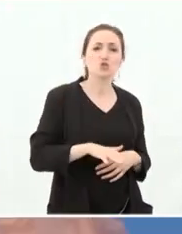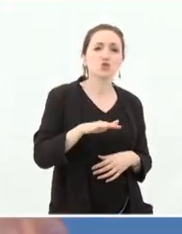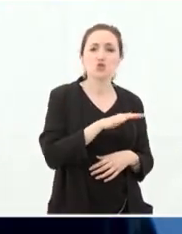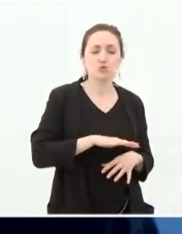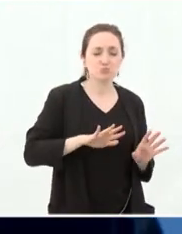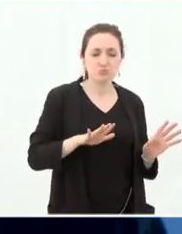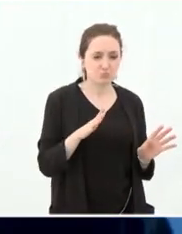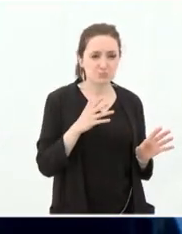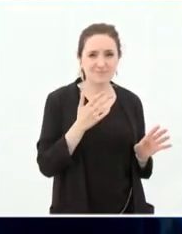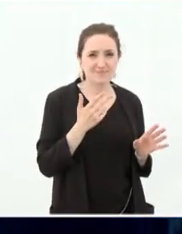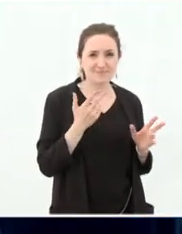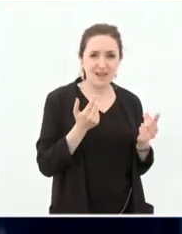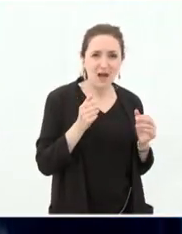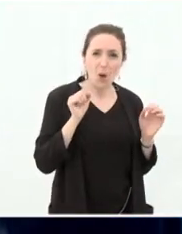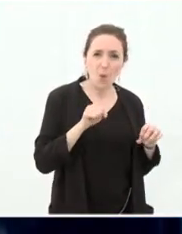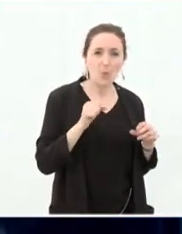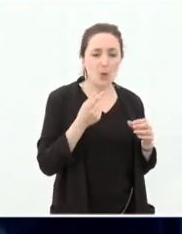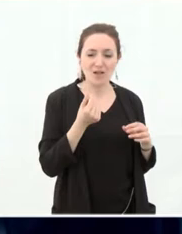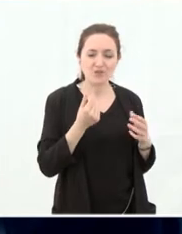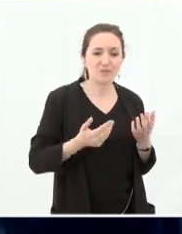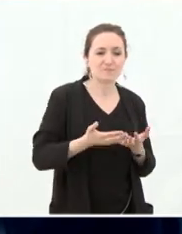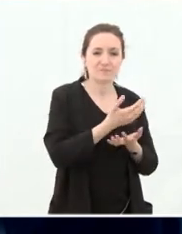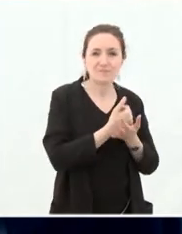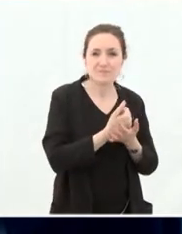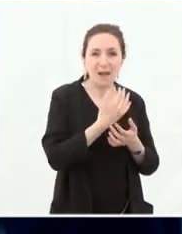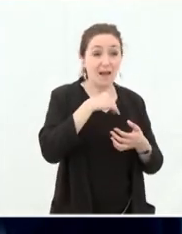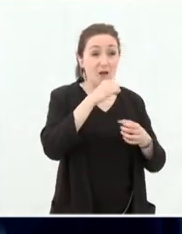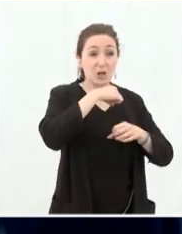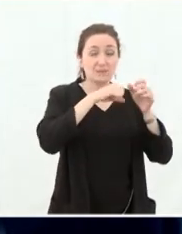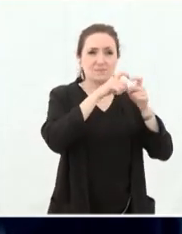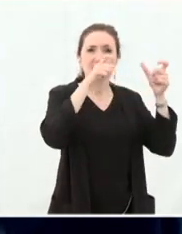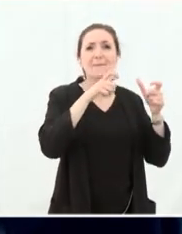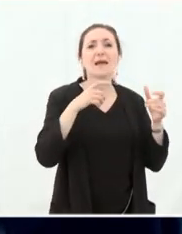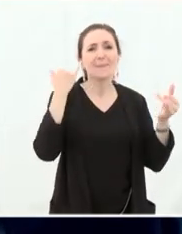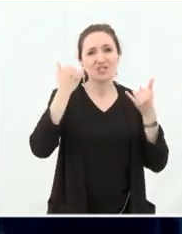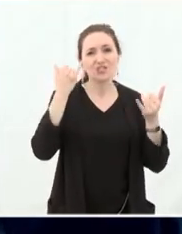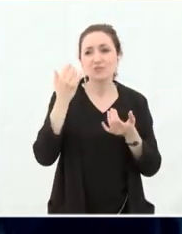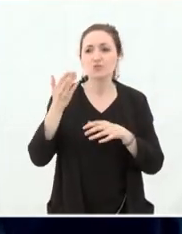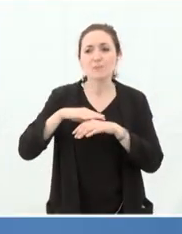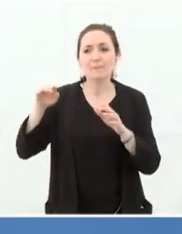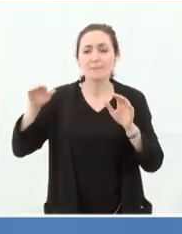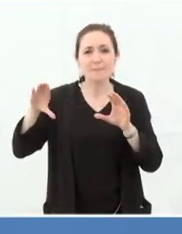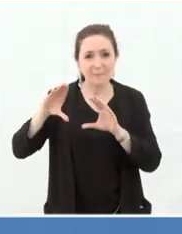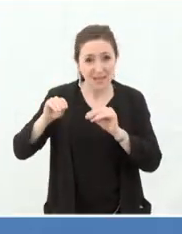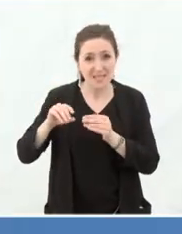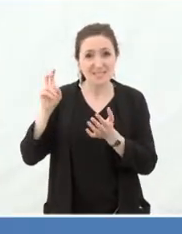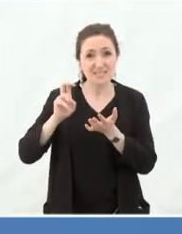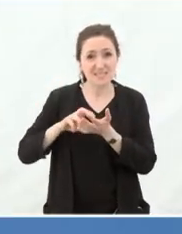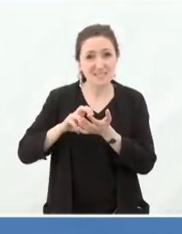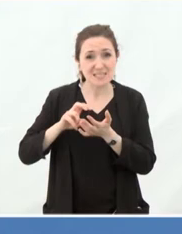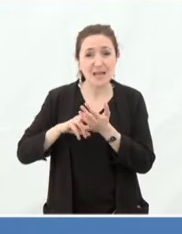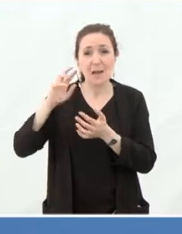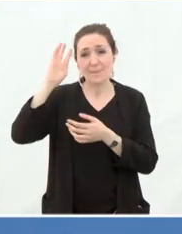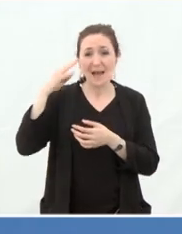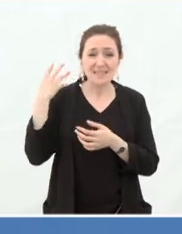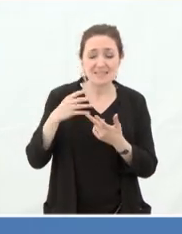ça, limite, utilisé pour faire de l'argent par des grandes organisations. Mais imaginez quand vous vivez ça en Syrie, en Palestine, ou en Somalie,